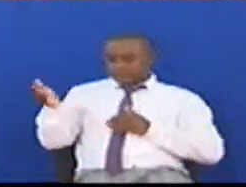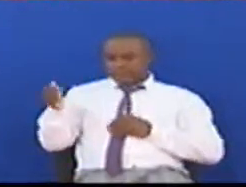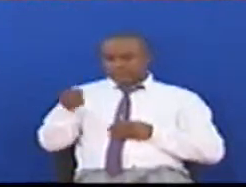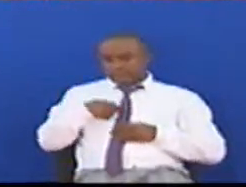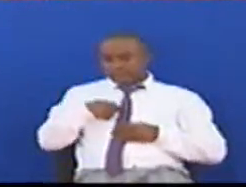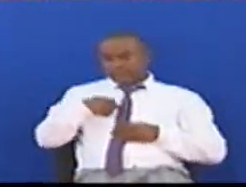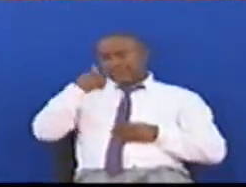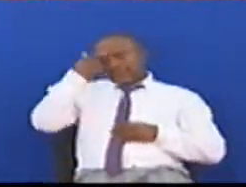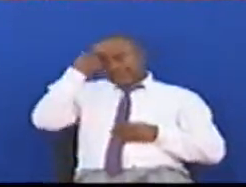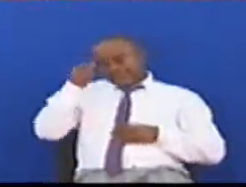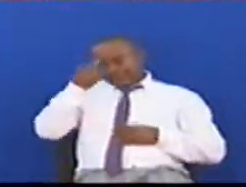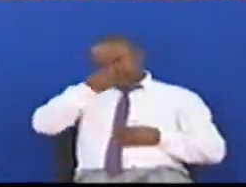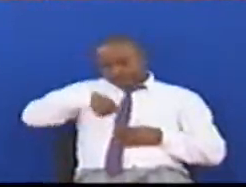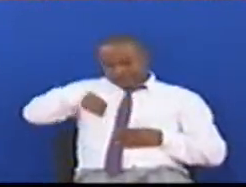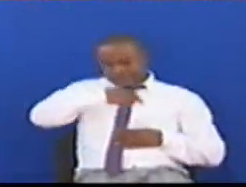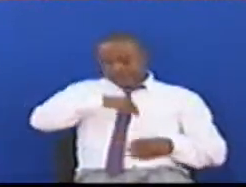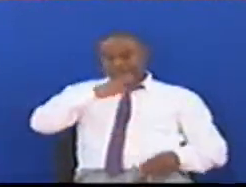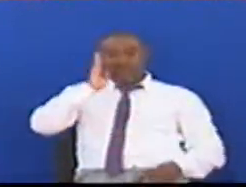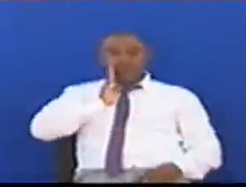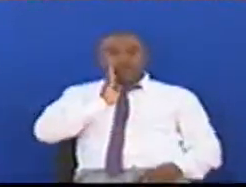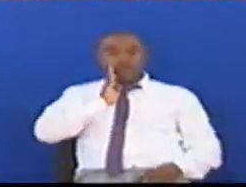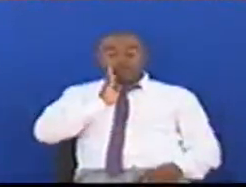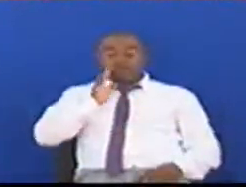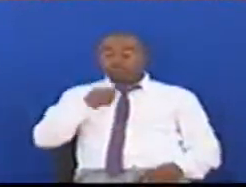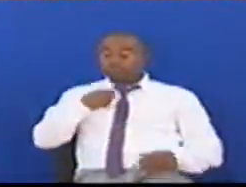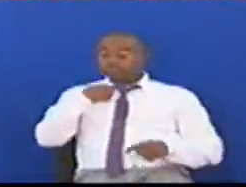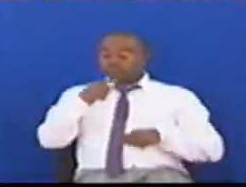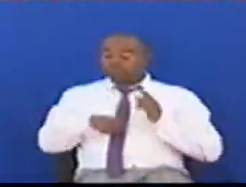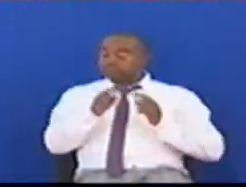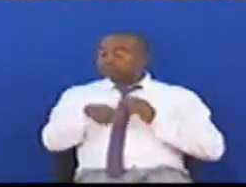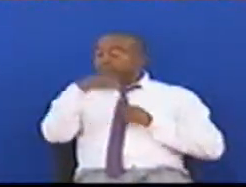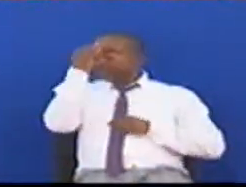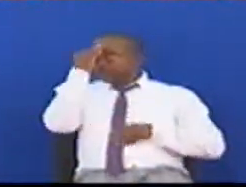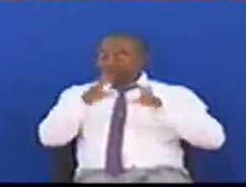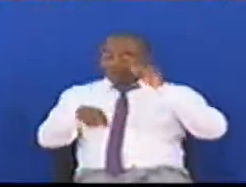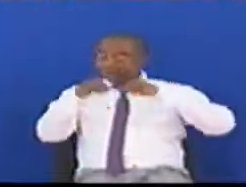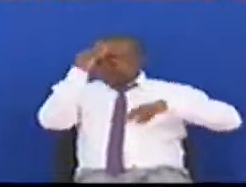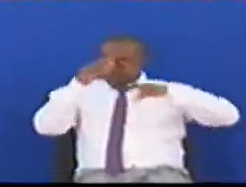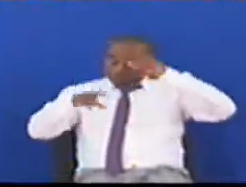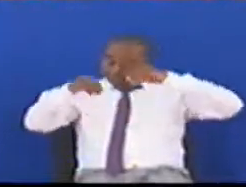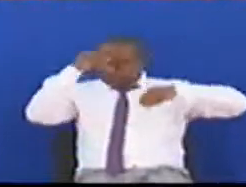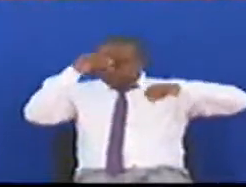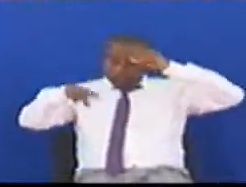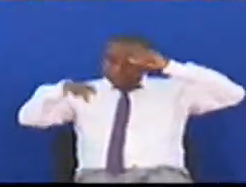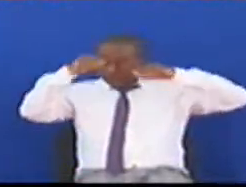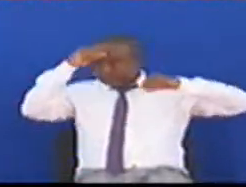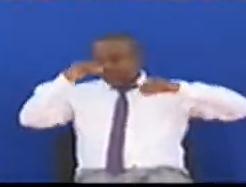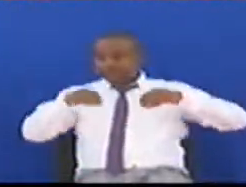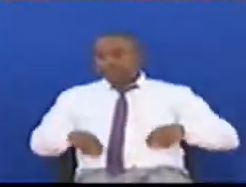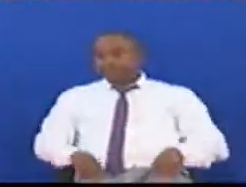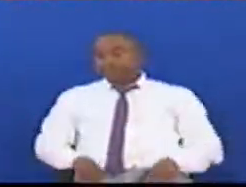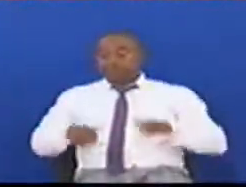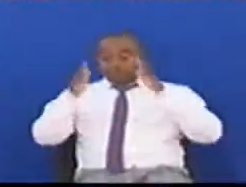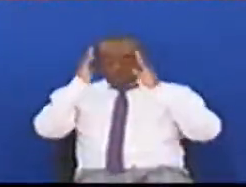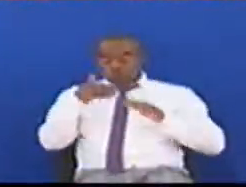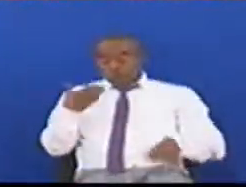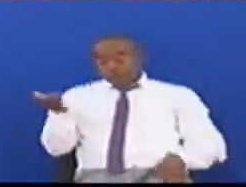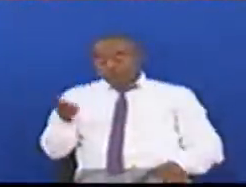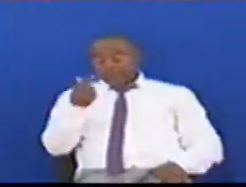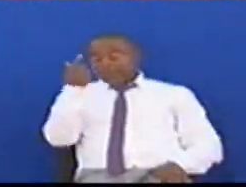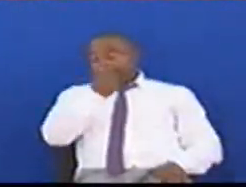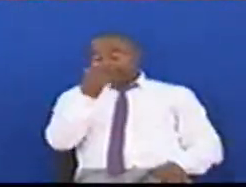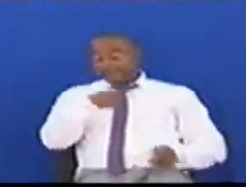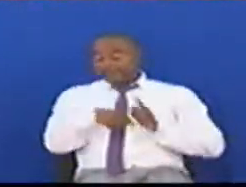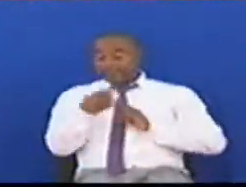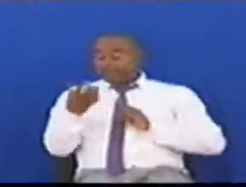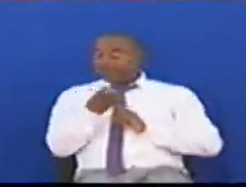Sisi Vijana Tunaendelea Kujifunza Mwishimewa Speaker Tanzania Mepata Mafanikio Makubwa